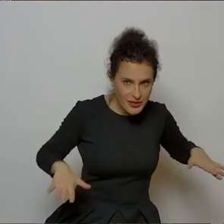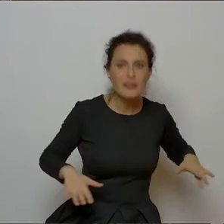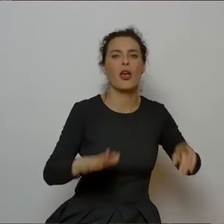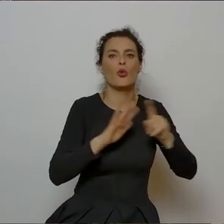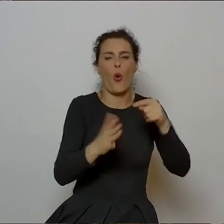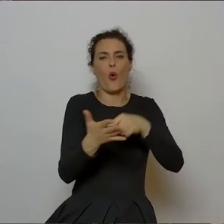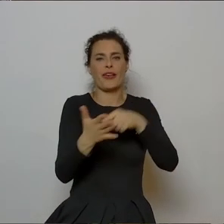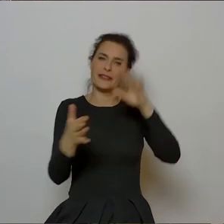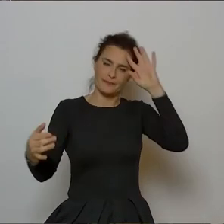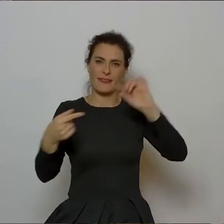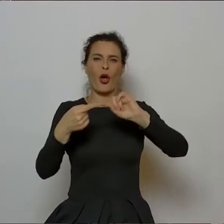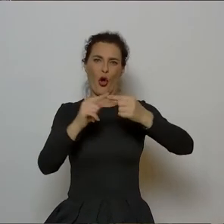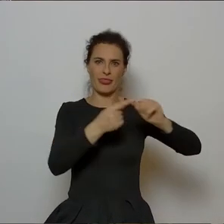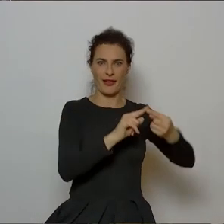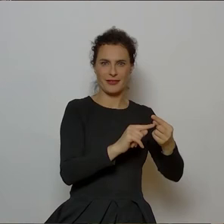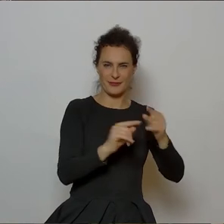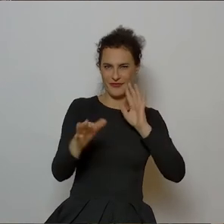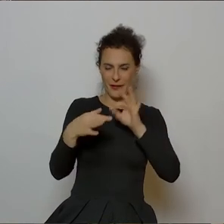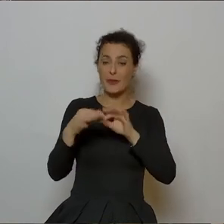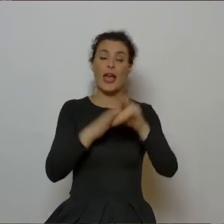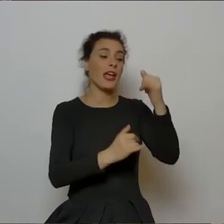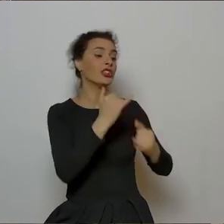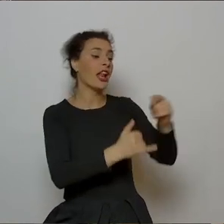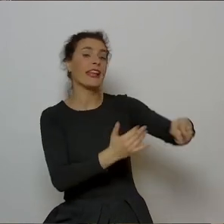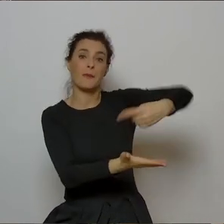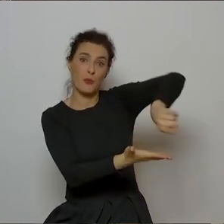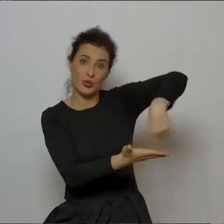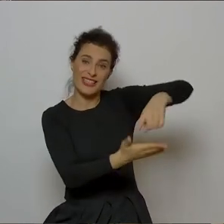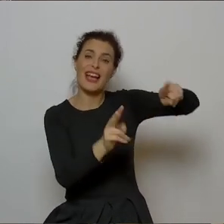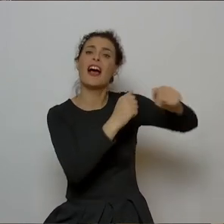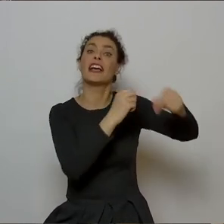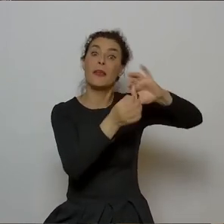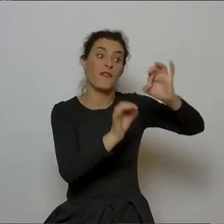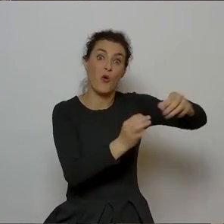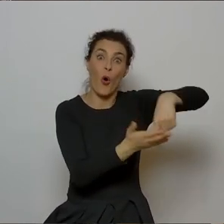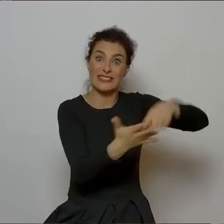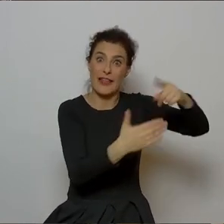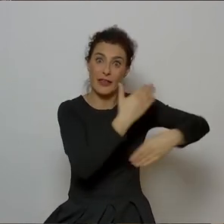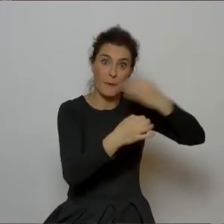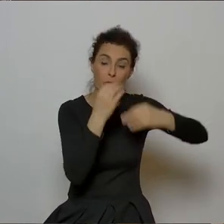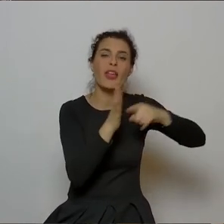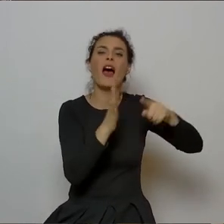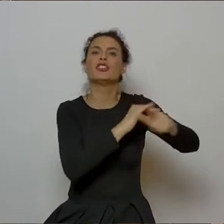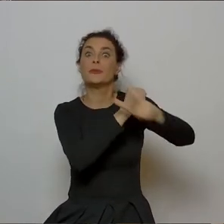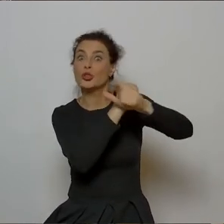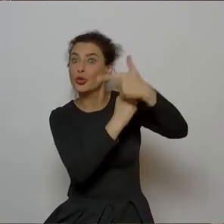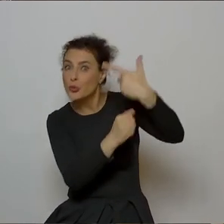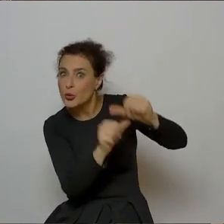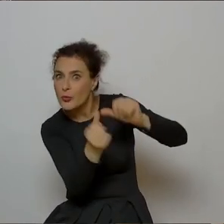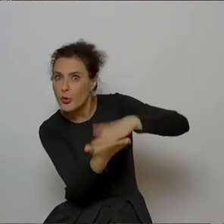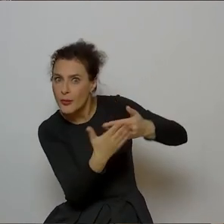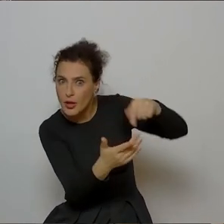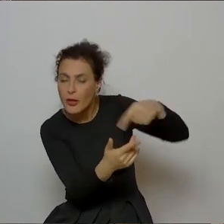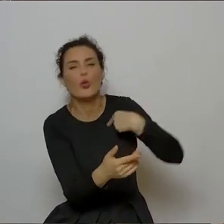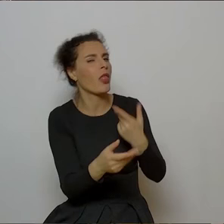To jest kontekst. Myślę, Natalio, że gdyby spod chmury kapelusza okazało się w roku 72 na przykład, odniosłoby znacznie większy sukces niż